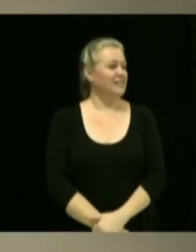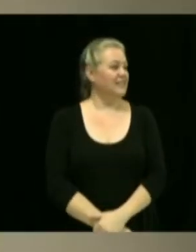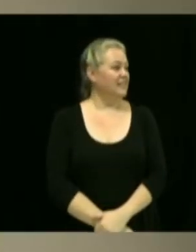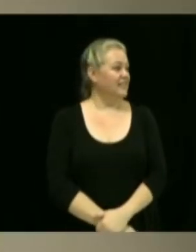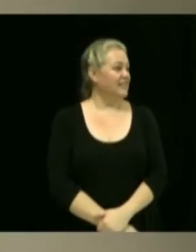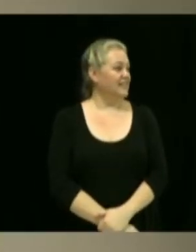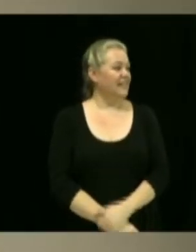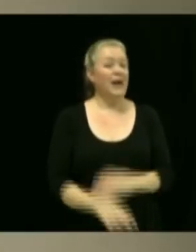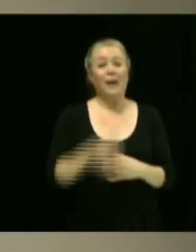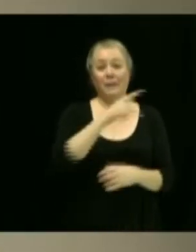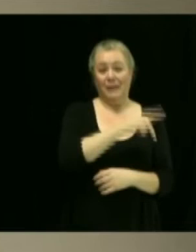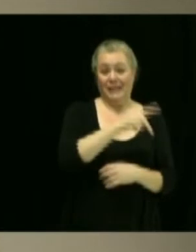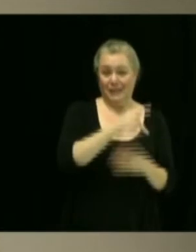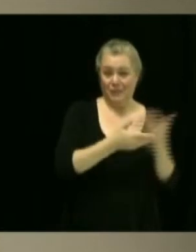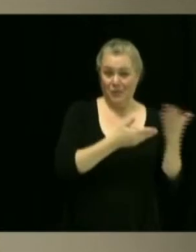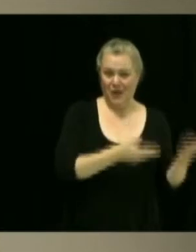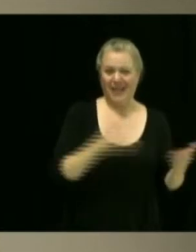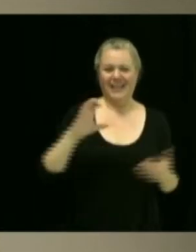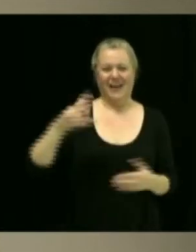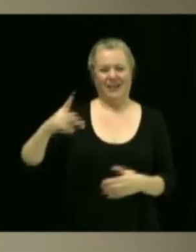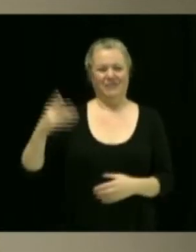Patrick Paulin, Caroline Pilon.